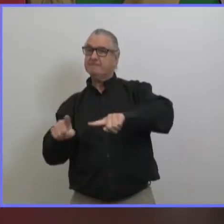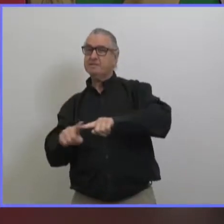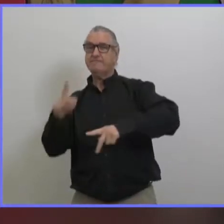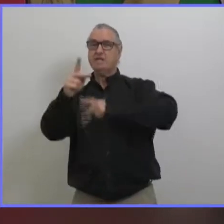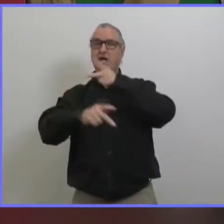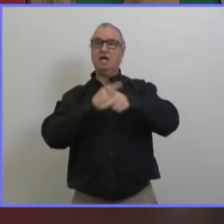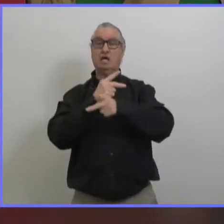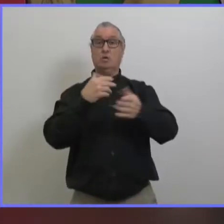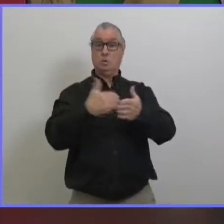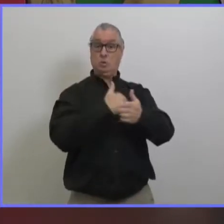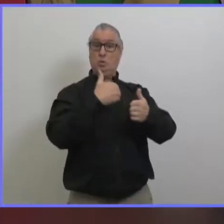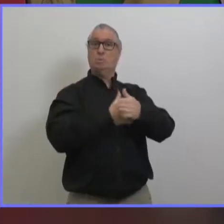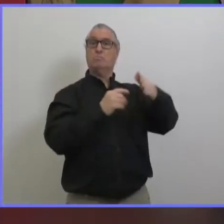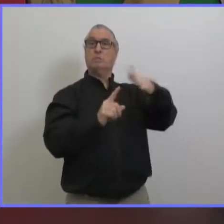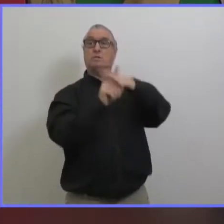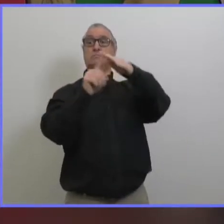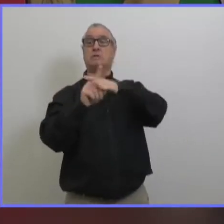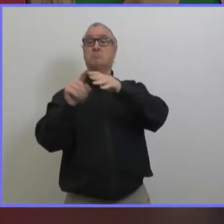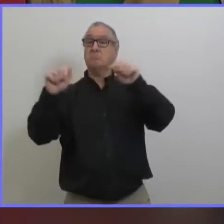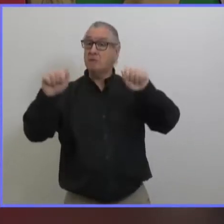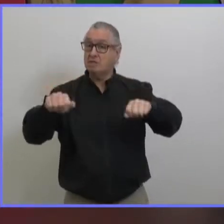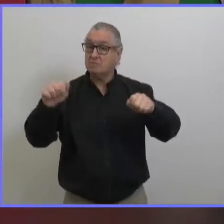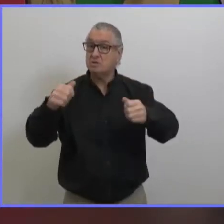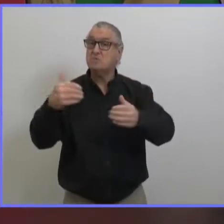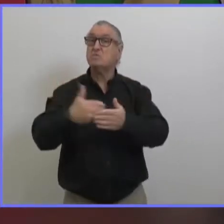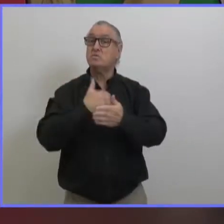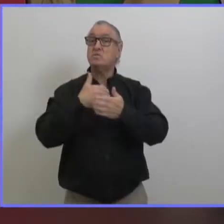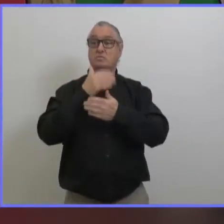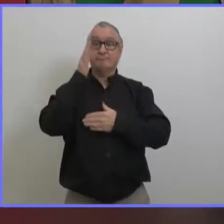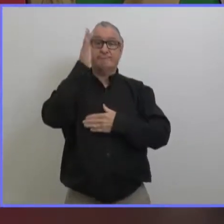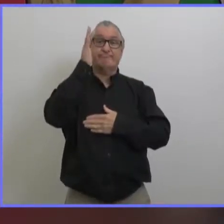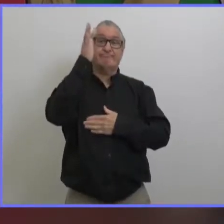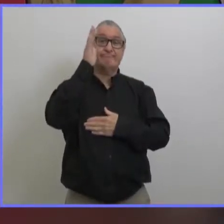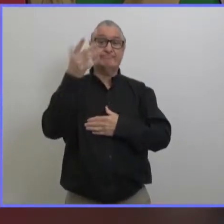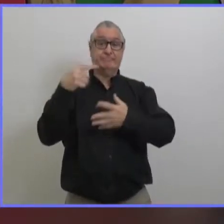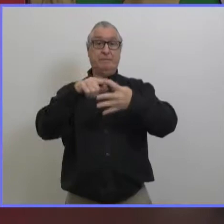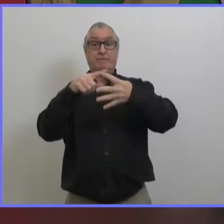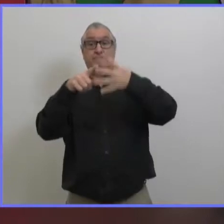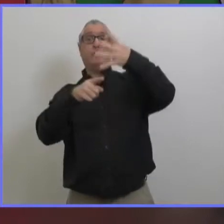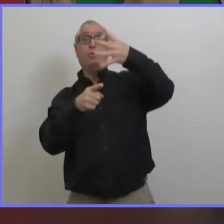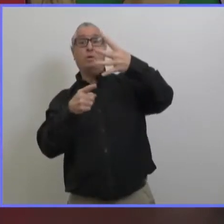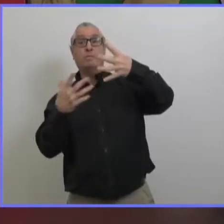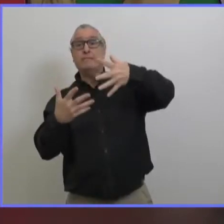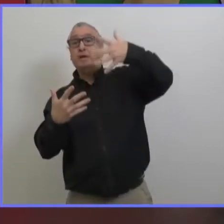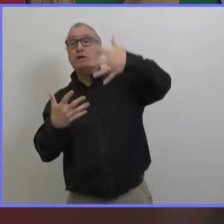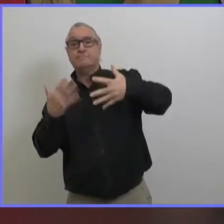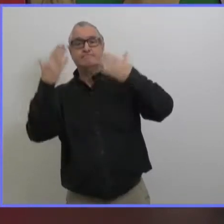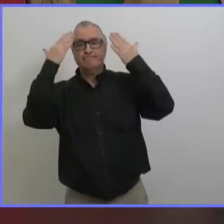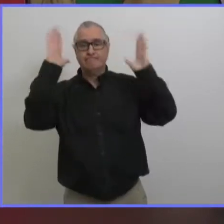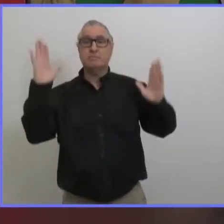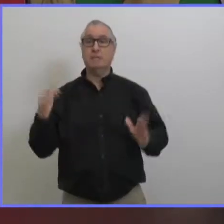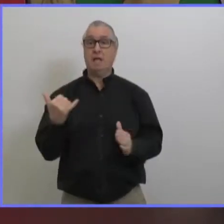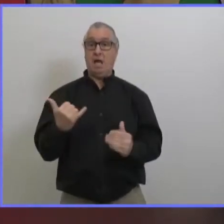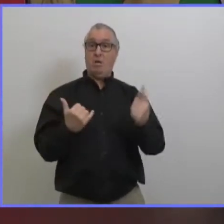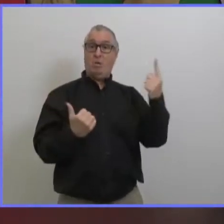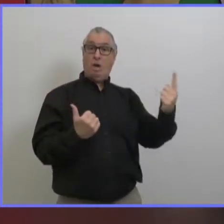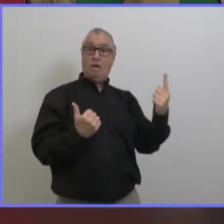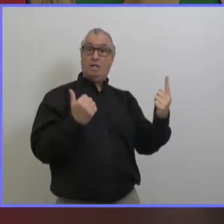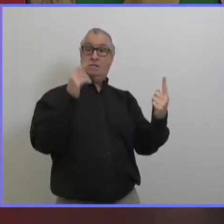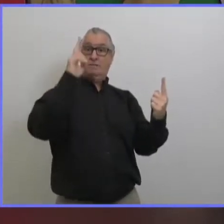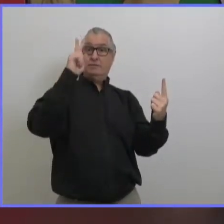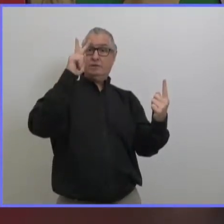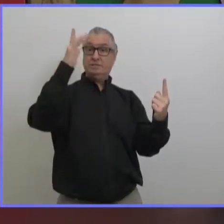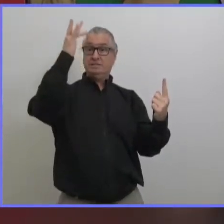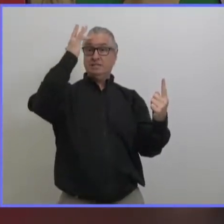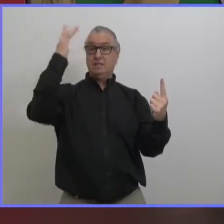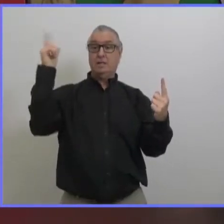leur mutation au fil du temps nous n'avons pas identifié de contacts supplémentaires de ce premier cas et comme je l'ai dit